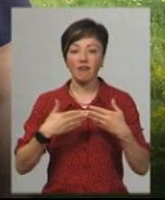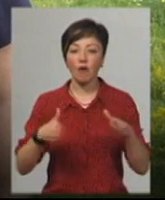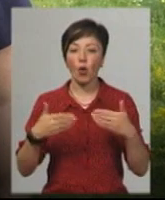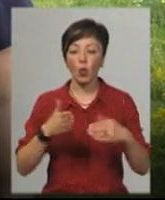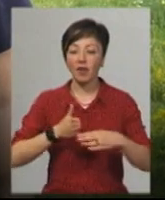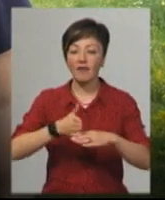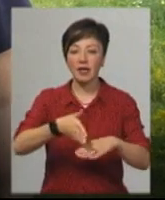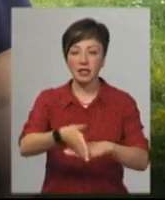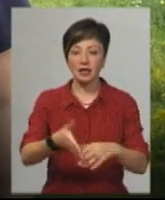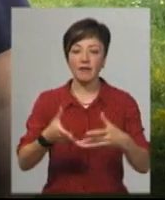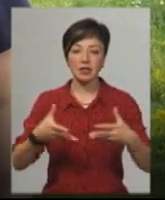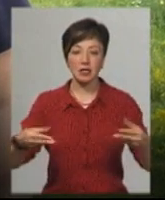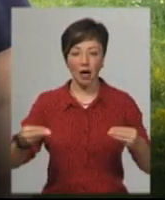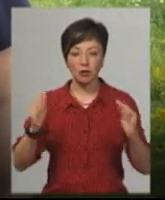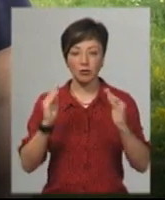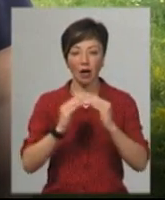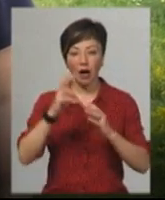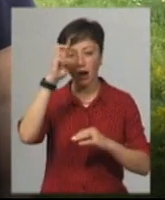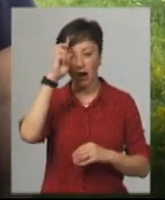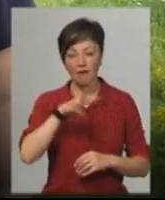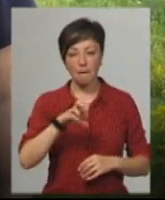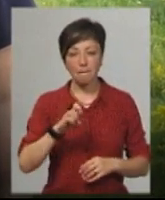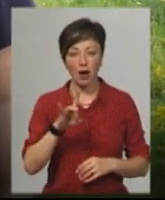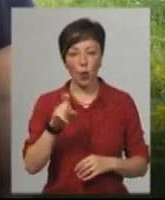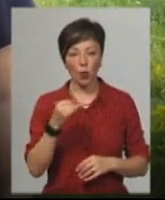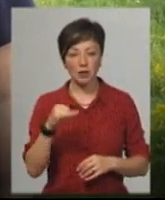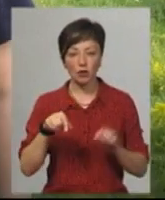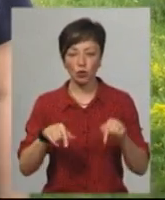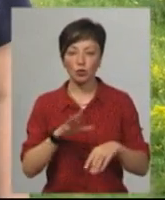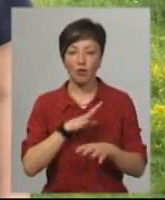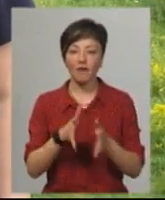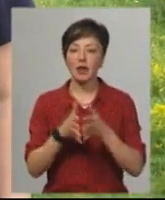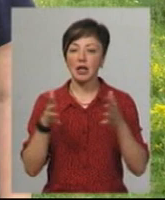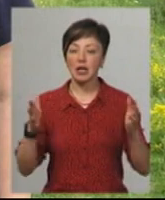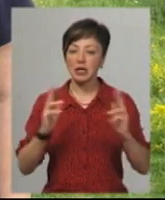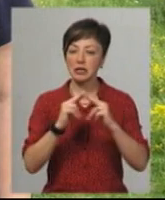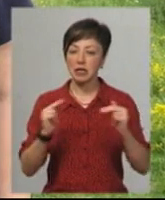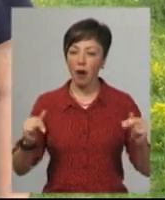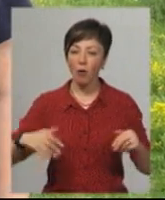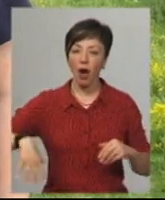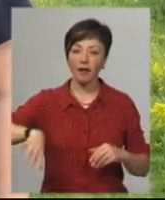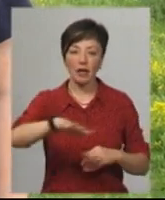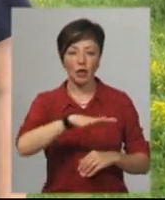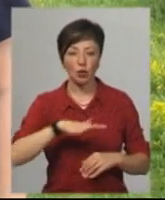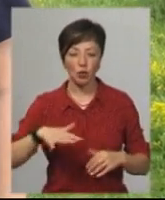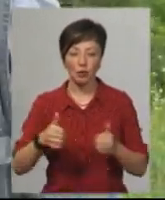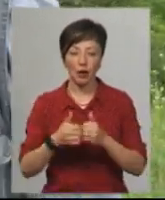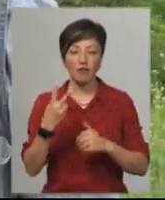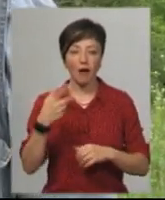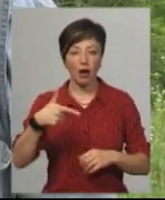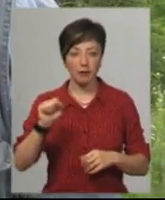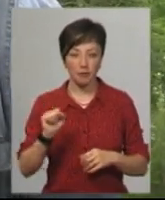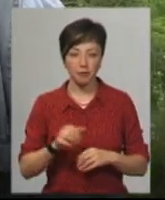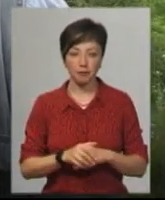весняну резиденцію графа Ігнатія Мархоцького. Тут, кажуть, був великий замок, а вся територія – приблизно два гектари.